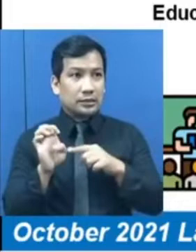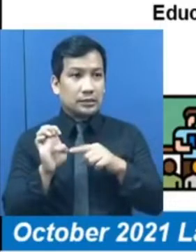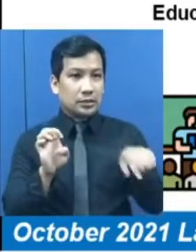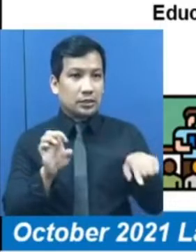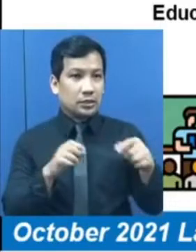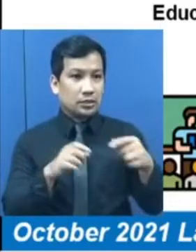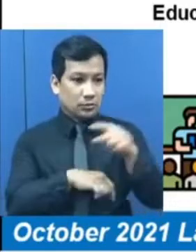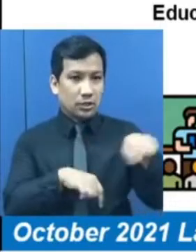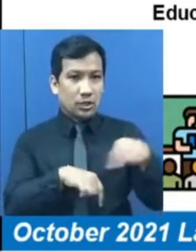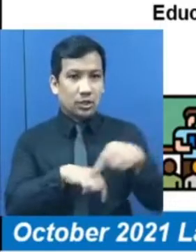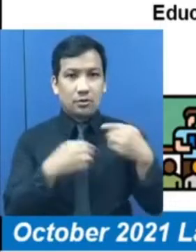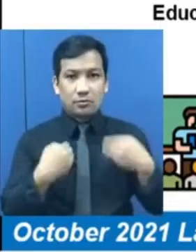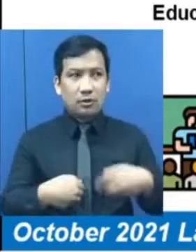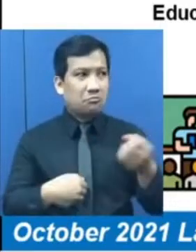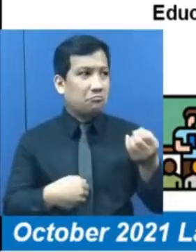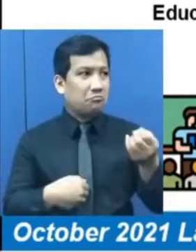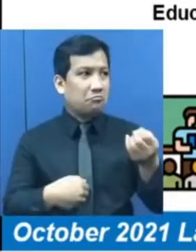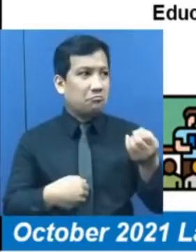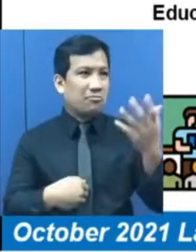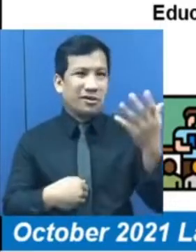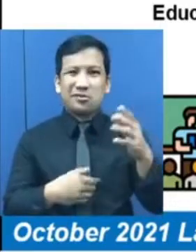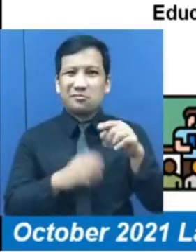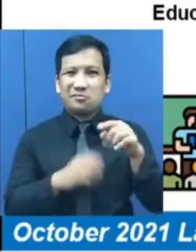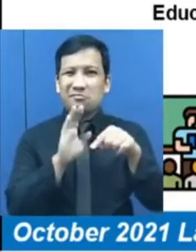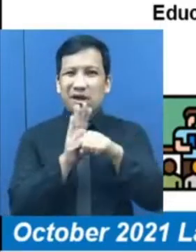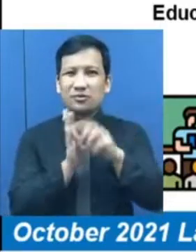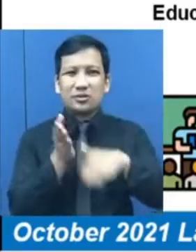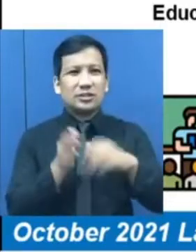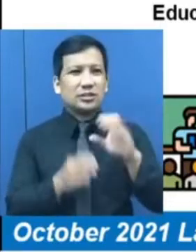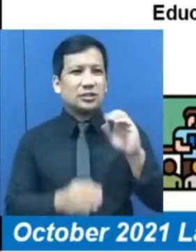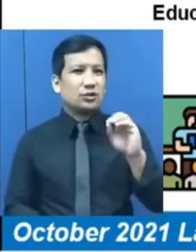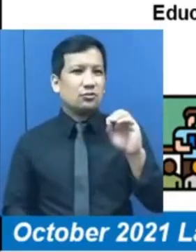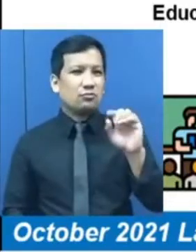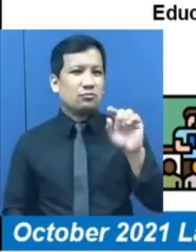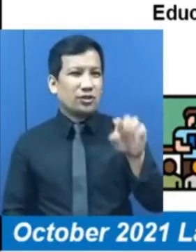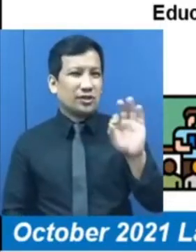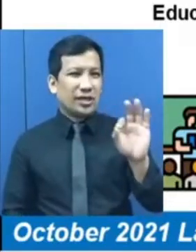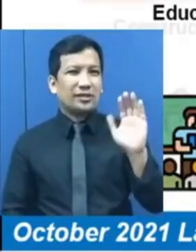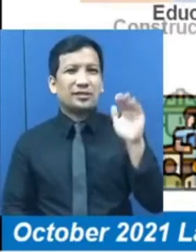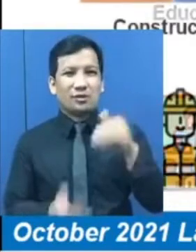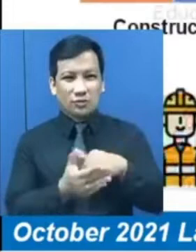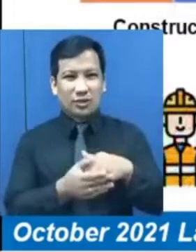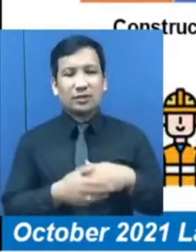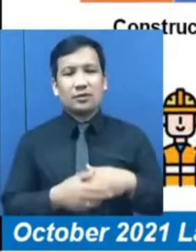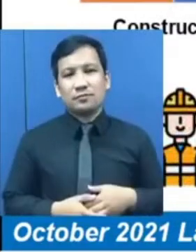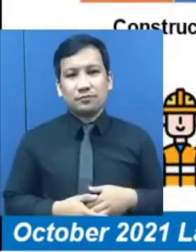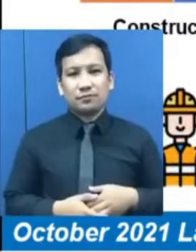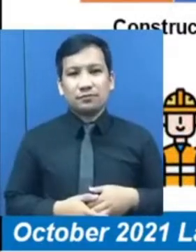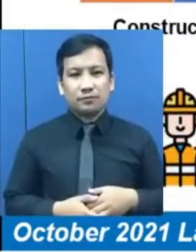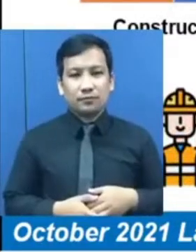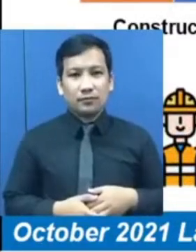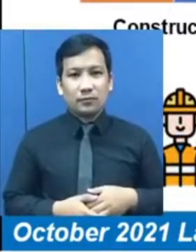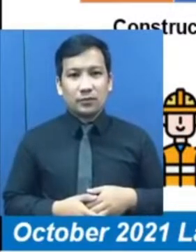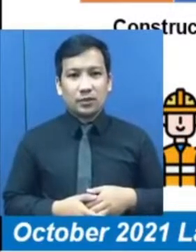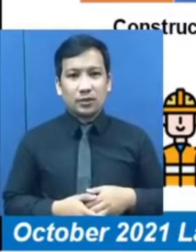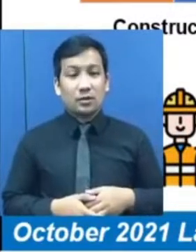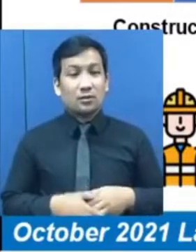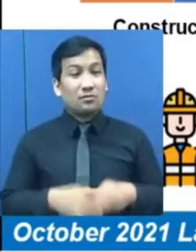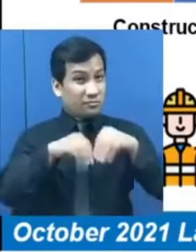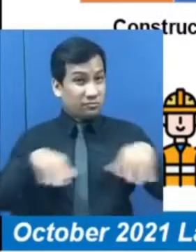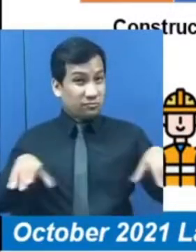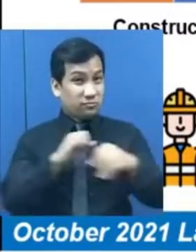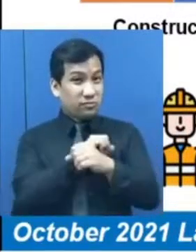and Bodies na may minus 0,9,000. Samantala, ang mga subsektor na may